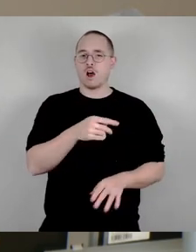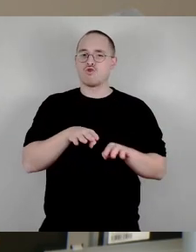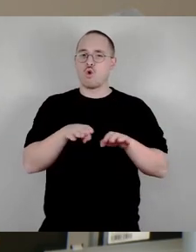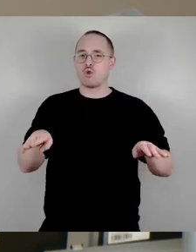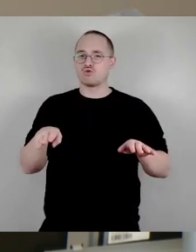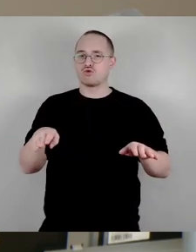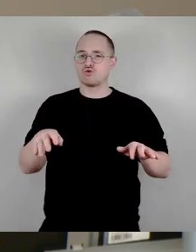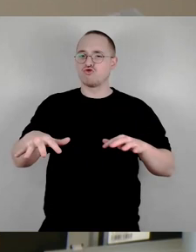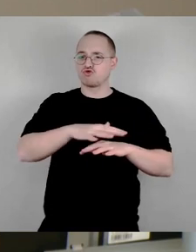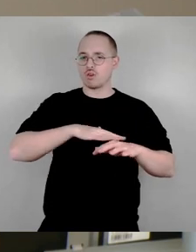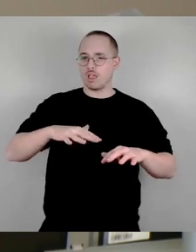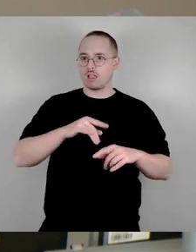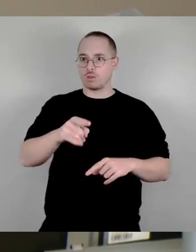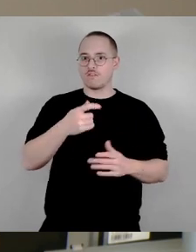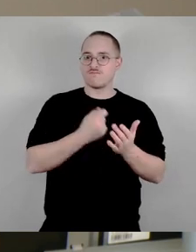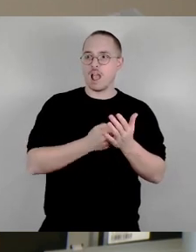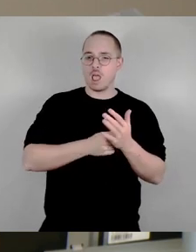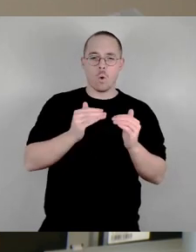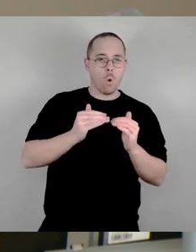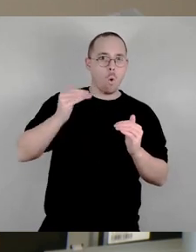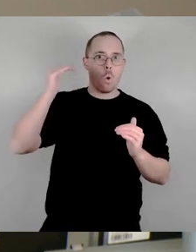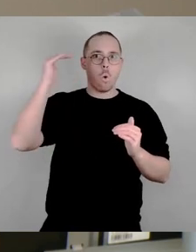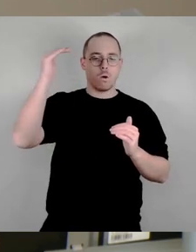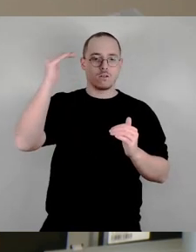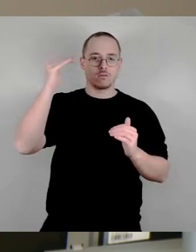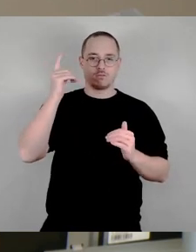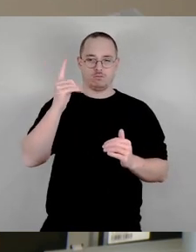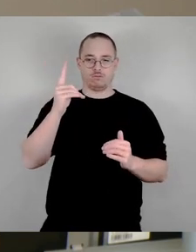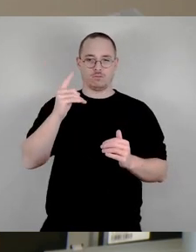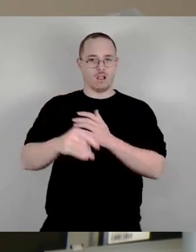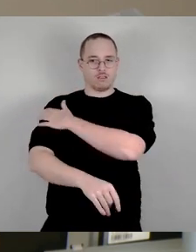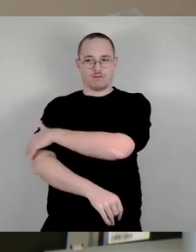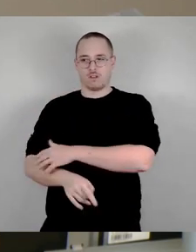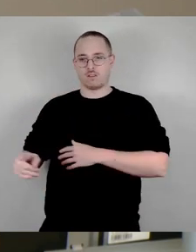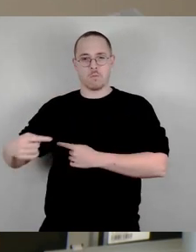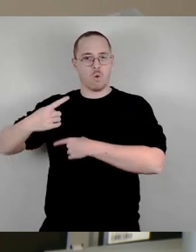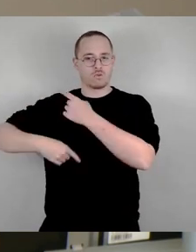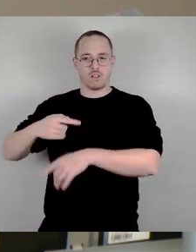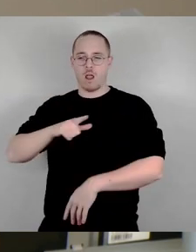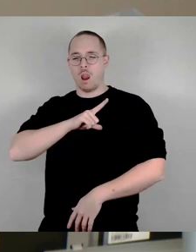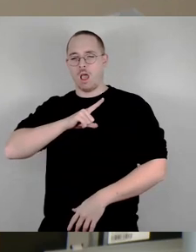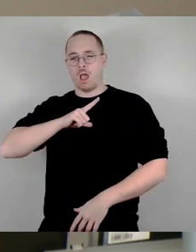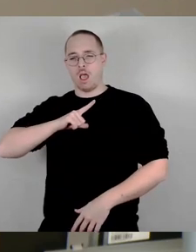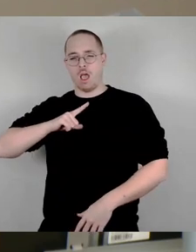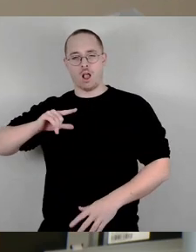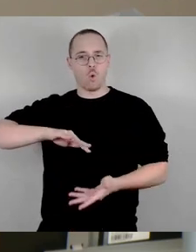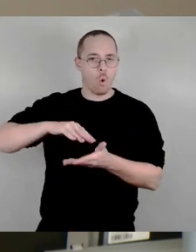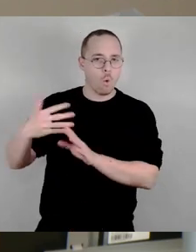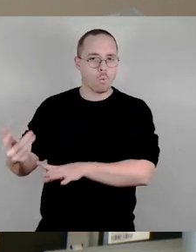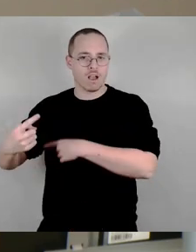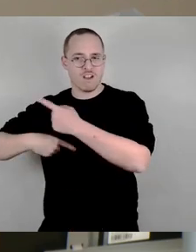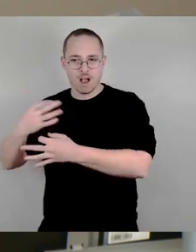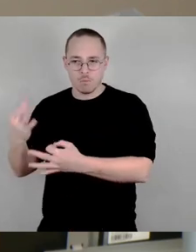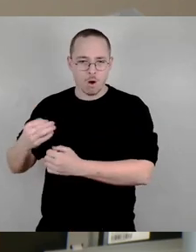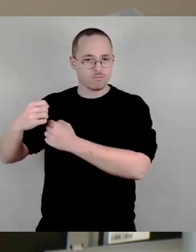gleichzeitig aber dauert der Prozess ja jetzt noch ewig und es braucht noch ein Umlageverfahren und so weiter und so fort. Na, was denn